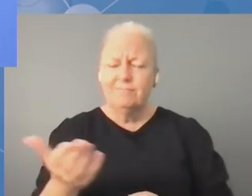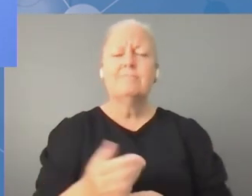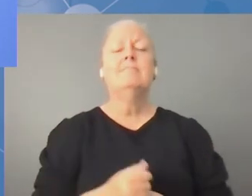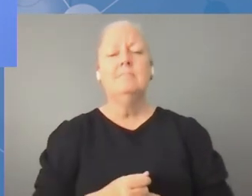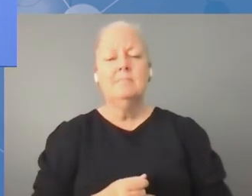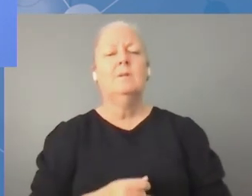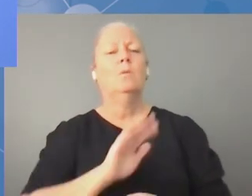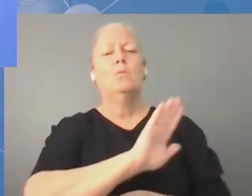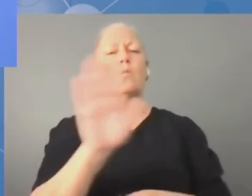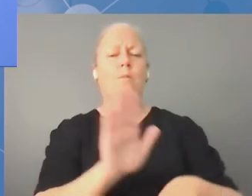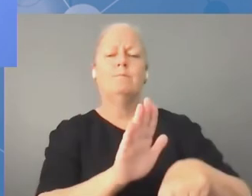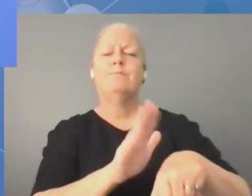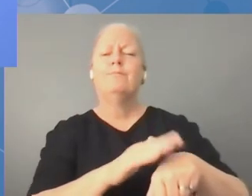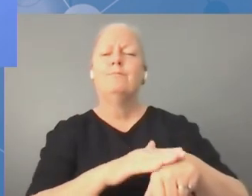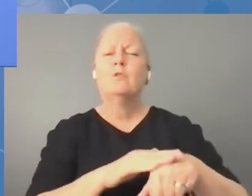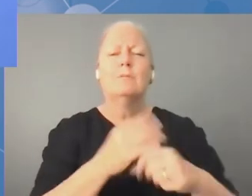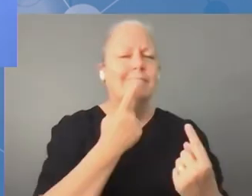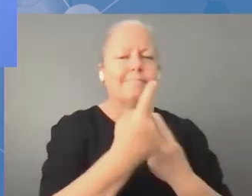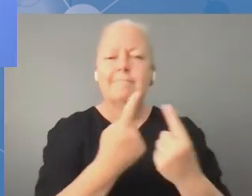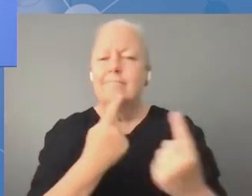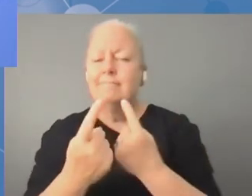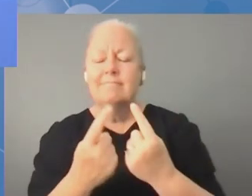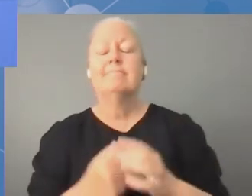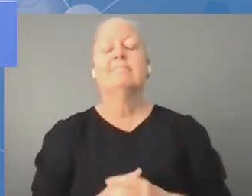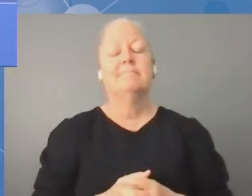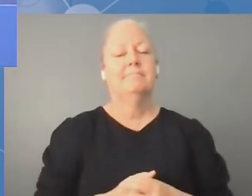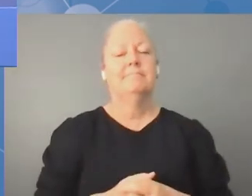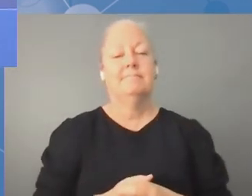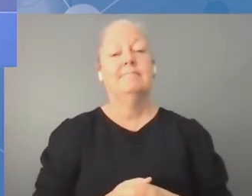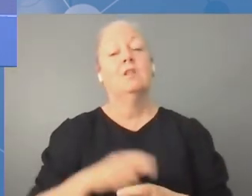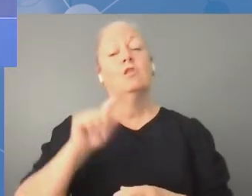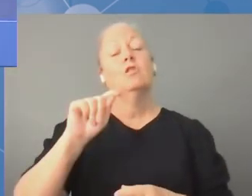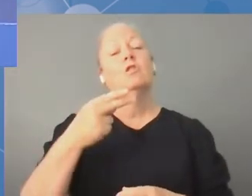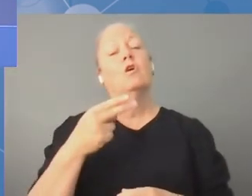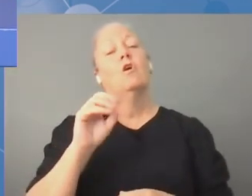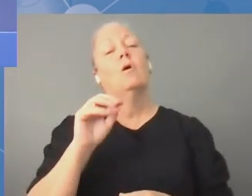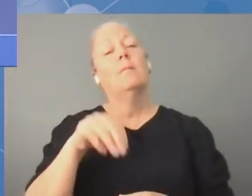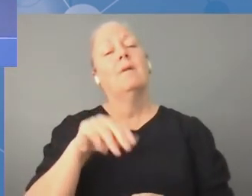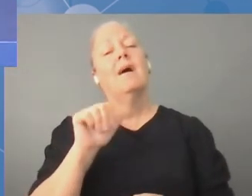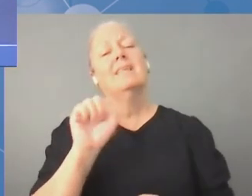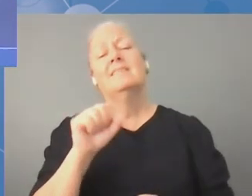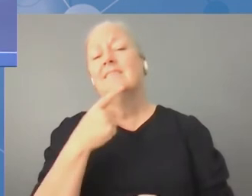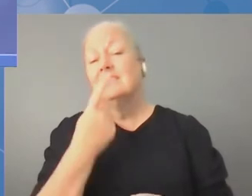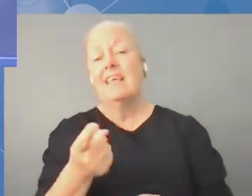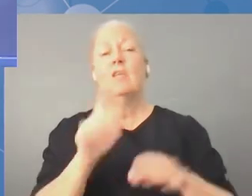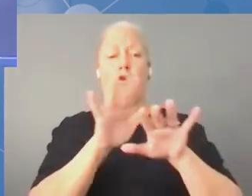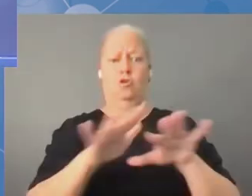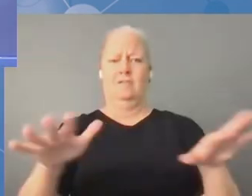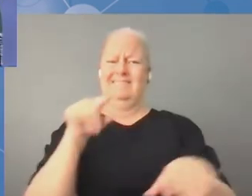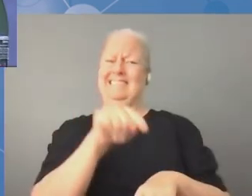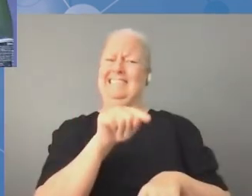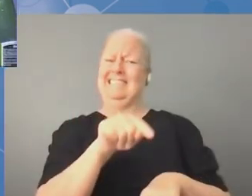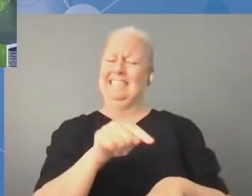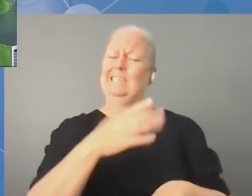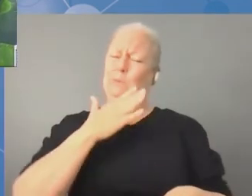za wygłoszone komentarze. Tak jak powiedział Thomas, widzimy jak różnorodne są potrzeby i